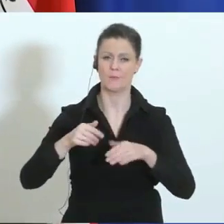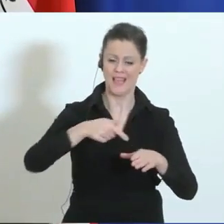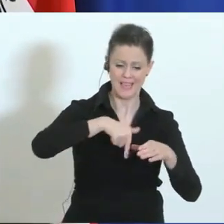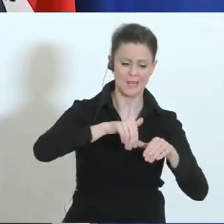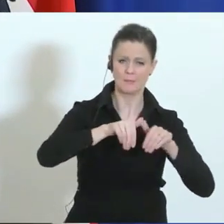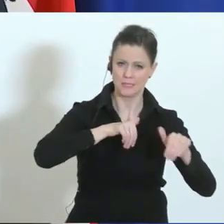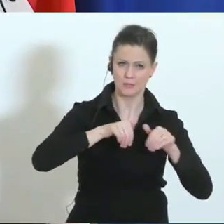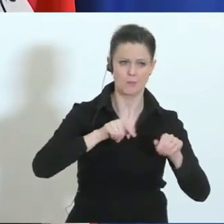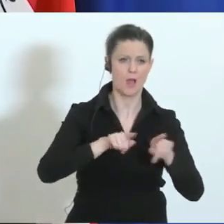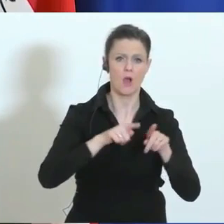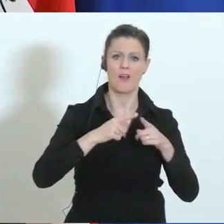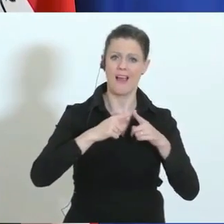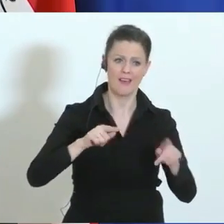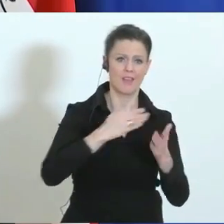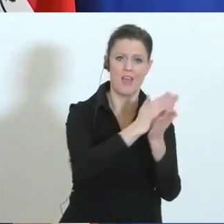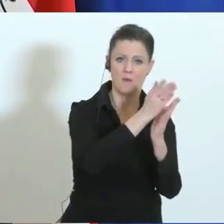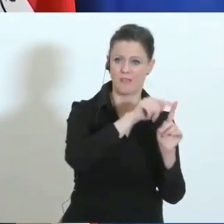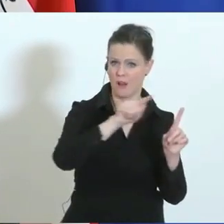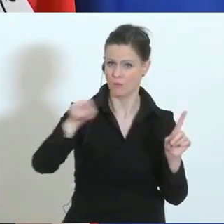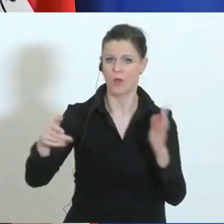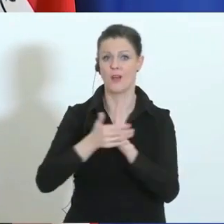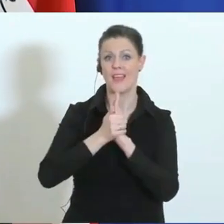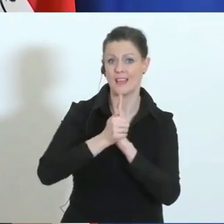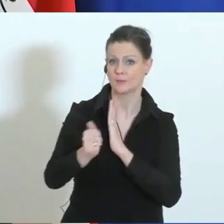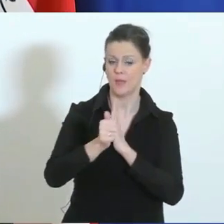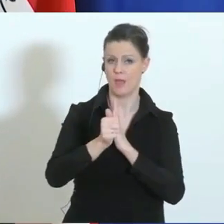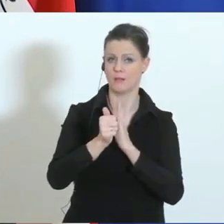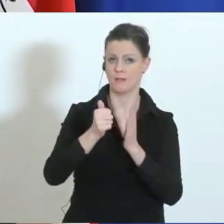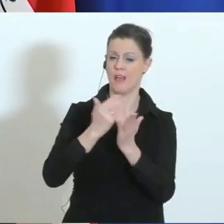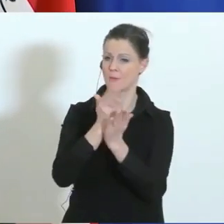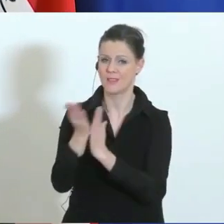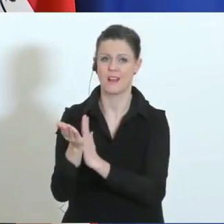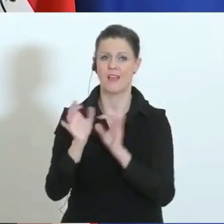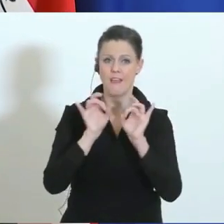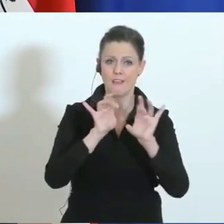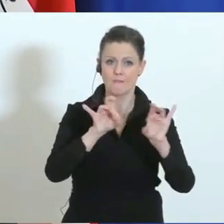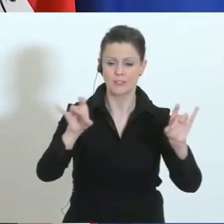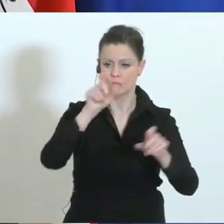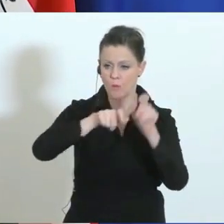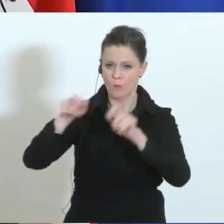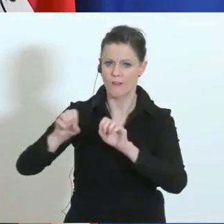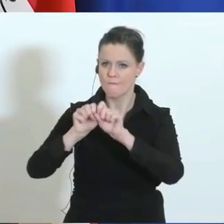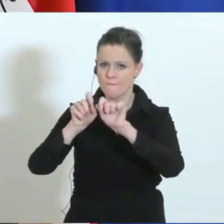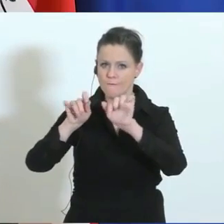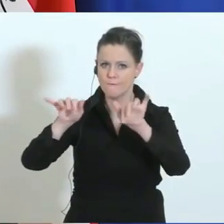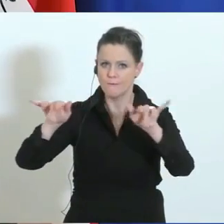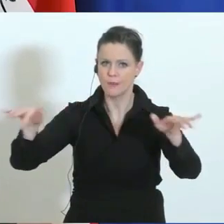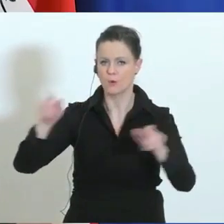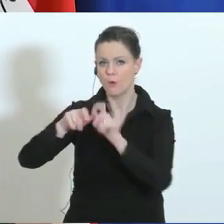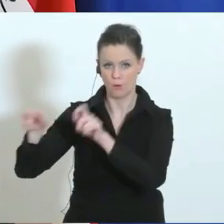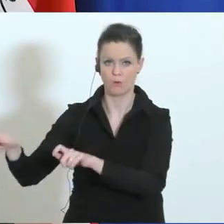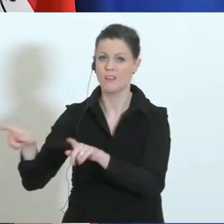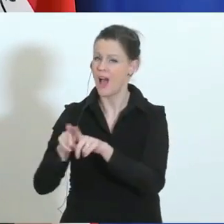Ressorts und vor allem dem Expertenstab der Infektiologen und Virologen, ständig jeden Tag neu zu beurteilen, uns auf neue